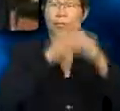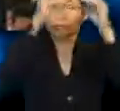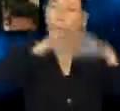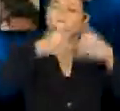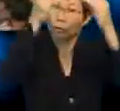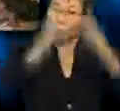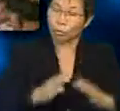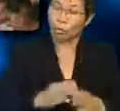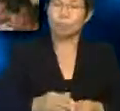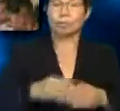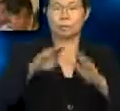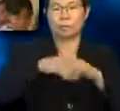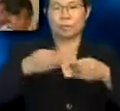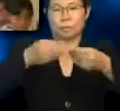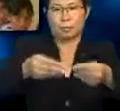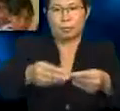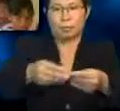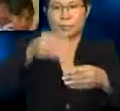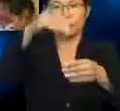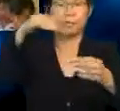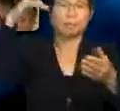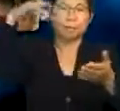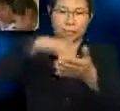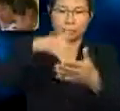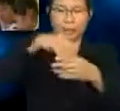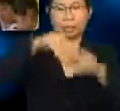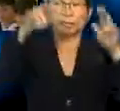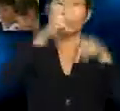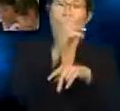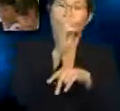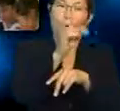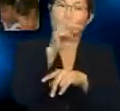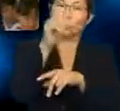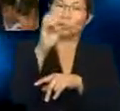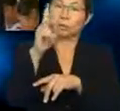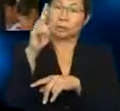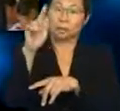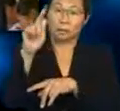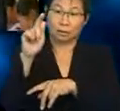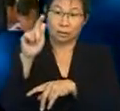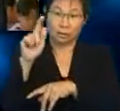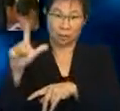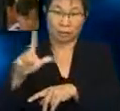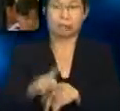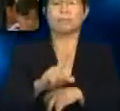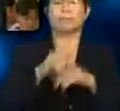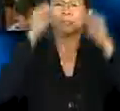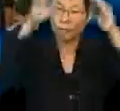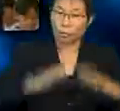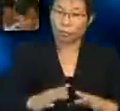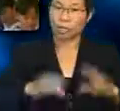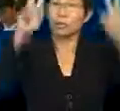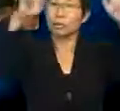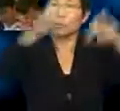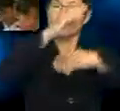pelajarannya dalam konteks. Dalam hubungan ini, walaupun guru mengajarkan tajuk bumi,